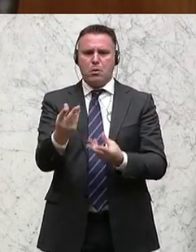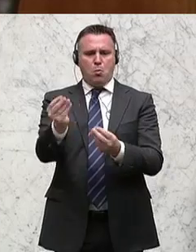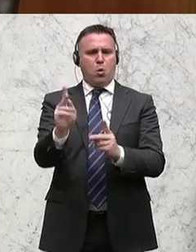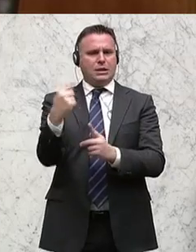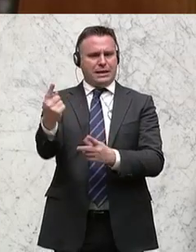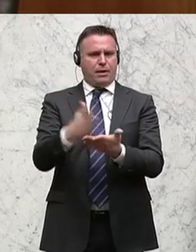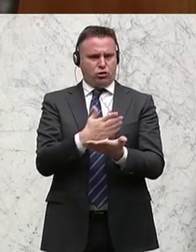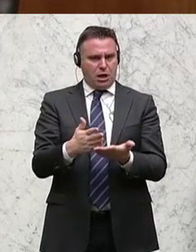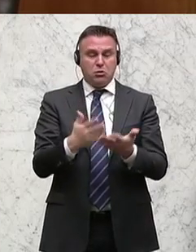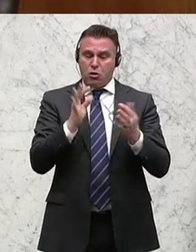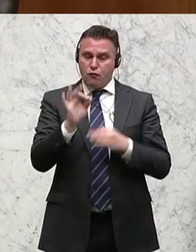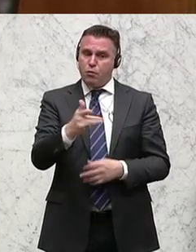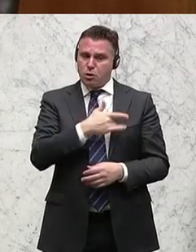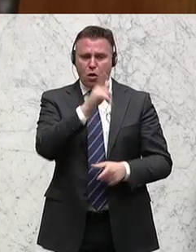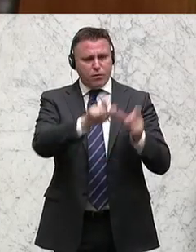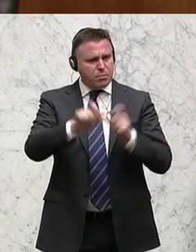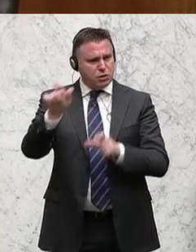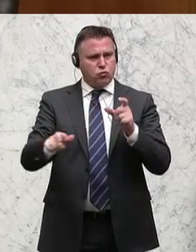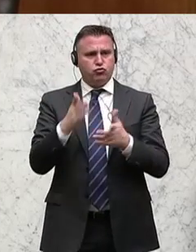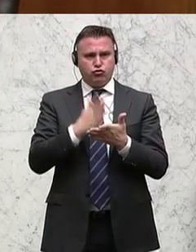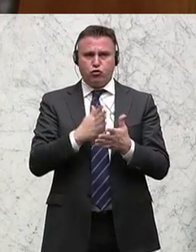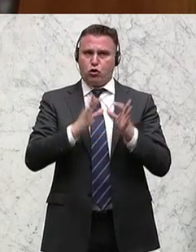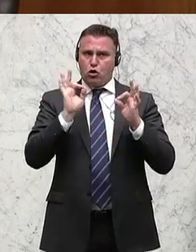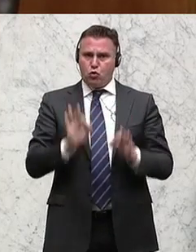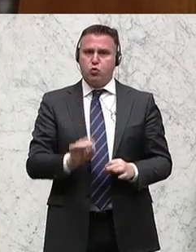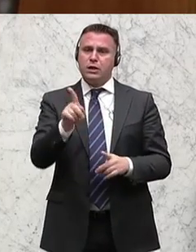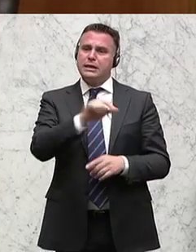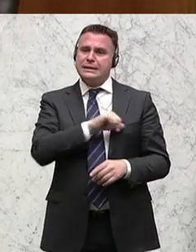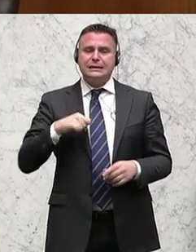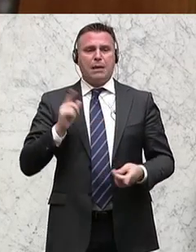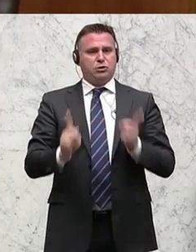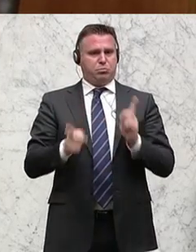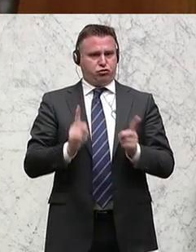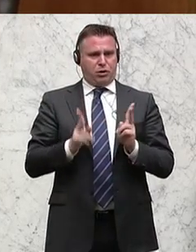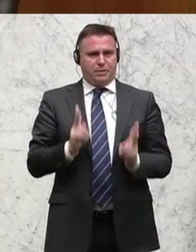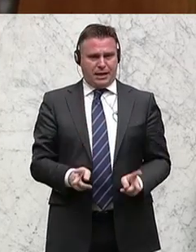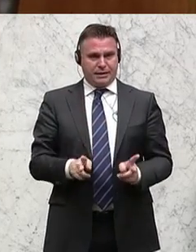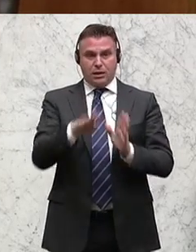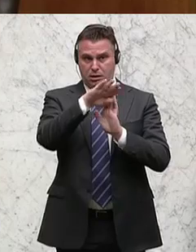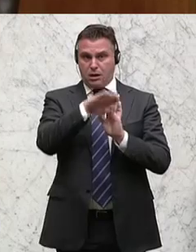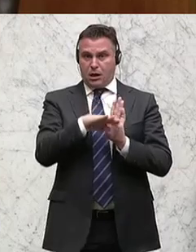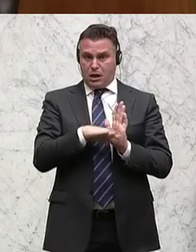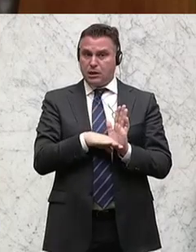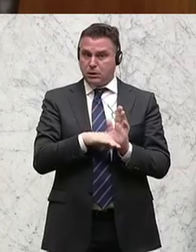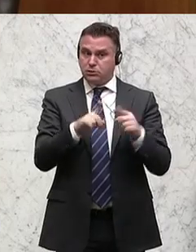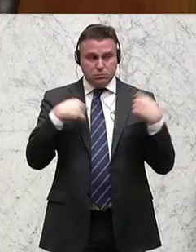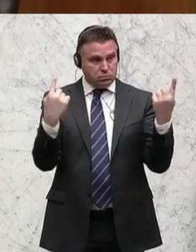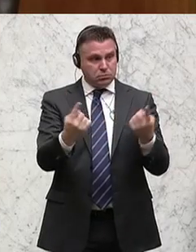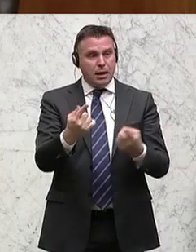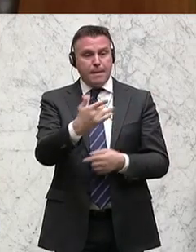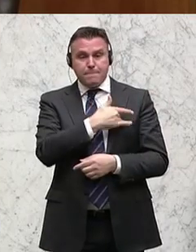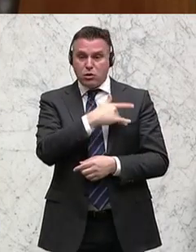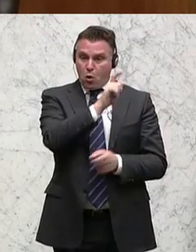denke mir, ein ganz großer Schritt für die betroffenen Menschen auf dem Weg zu ihrem selbstbestimmten Leben. Das Gesetz wird ja von allen, von den